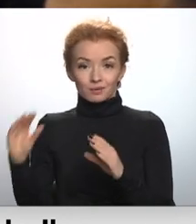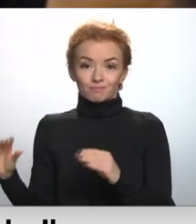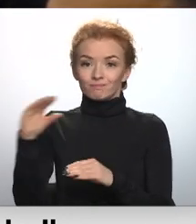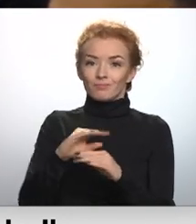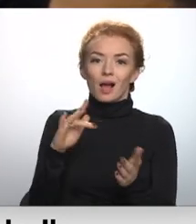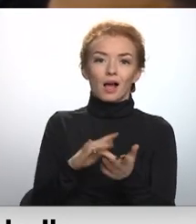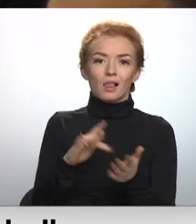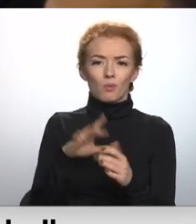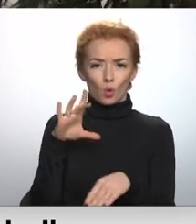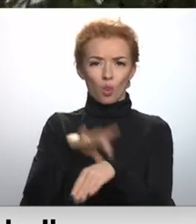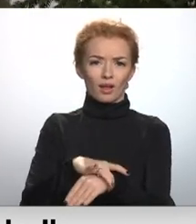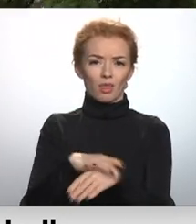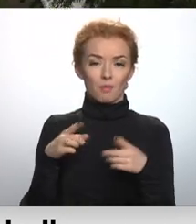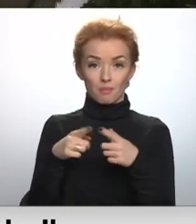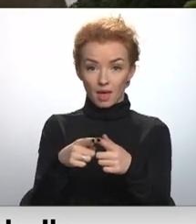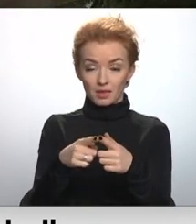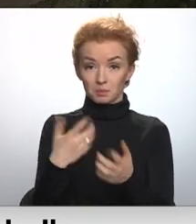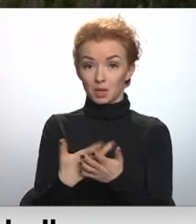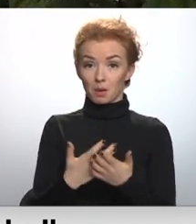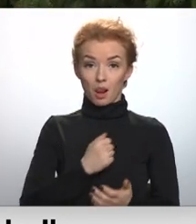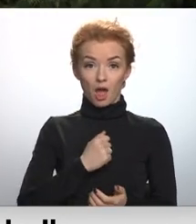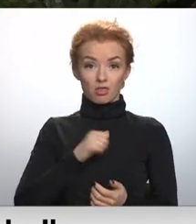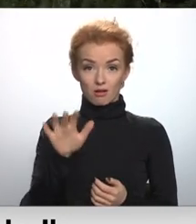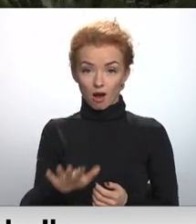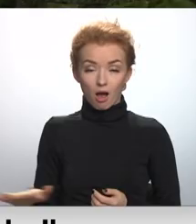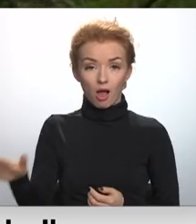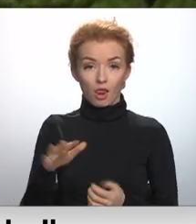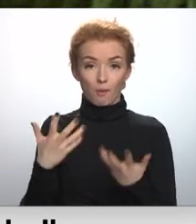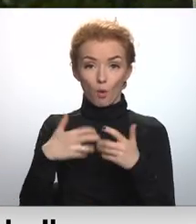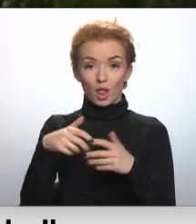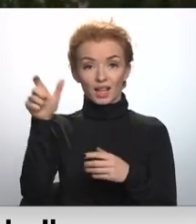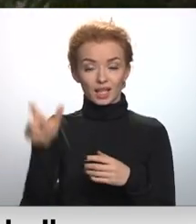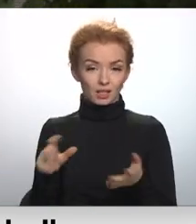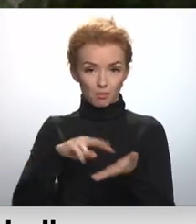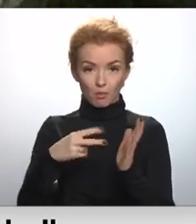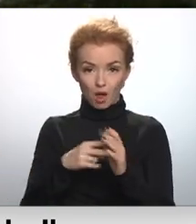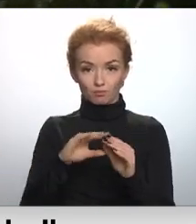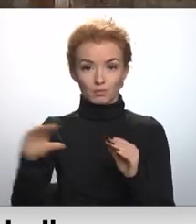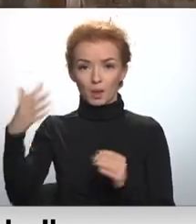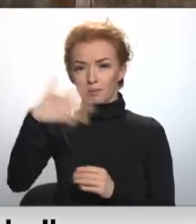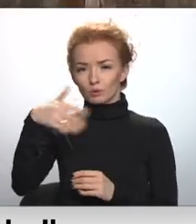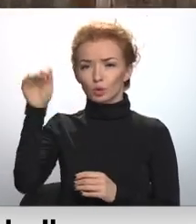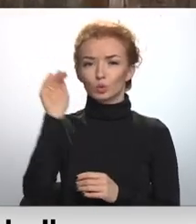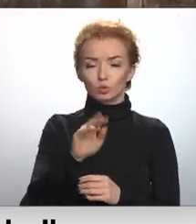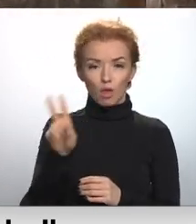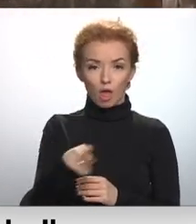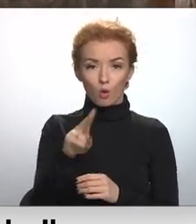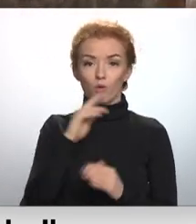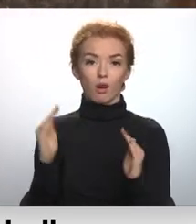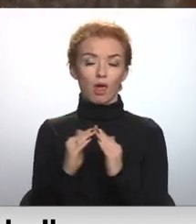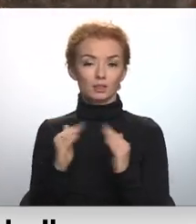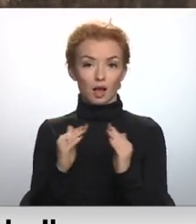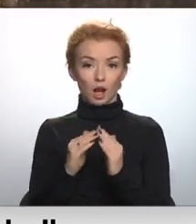konkrētam mērķim. Lūkojoties uz Latgali, tur politiķi iecerējuši atvēlēt 50 tūkstošus eiro, rēziknes noda